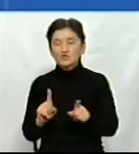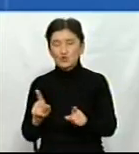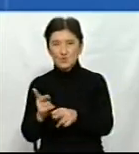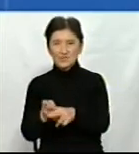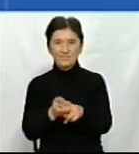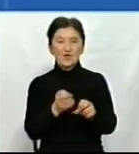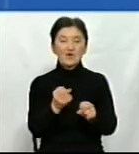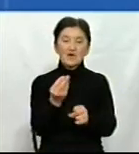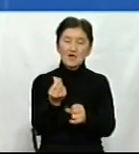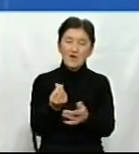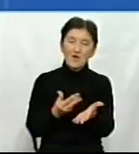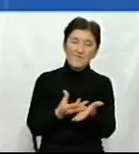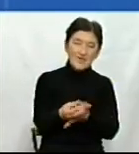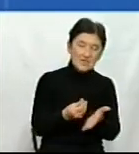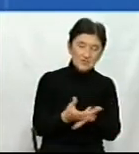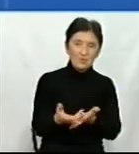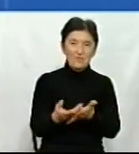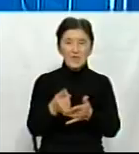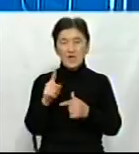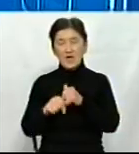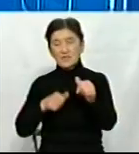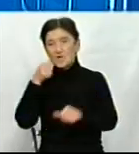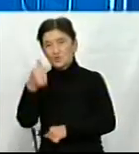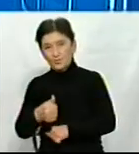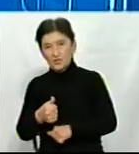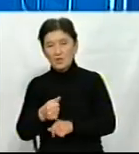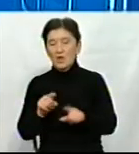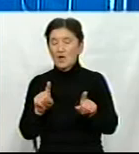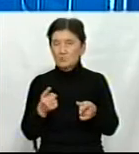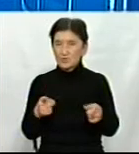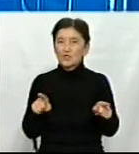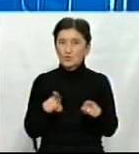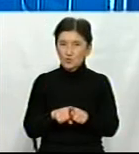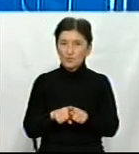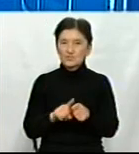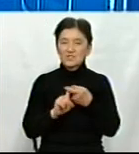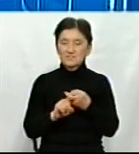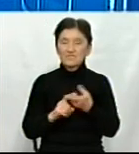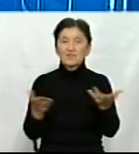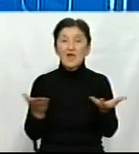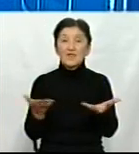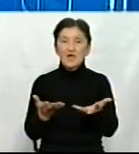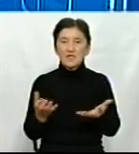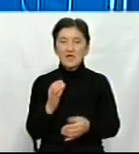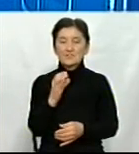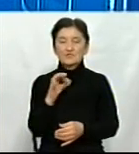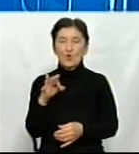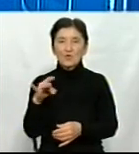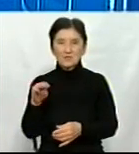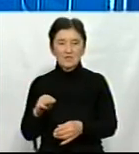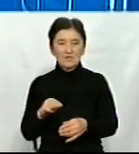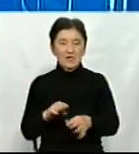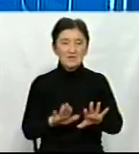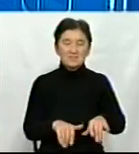фінансували, як на наступний рік фінансування, тому що, ну, від того залежить, які сорти ви запропонуєте наступного